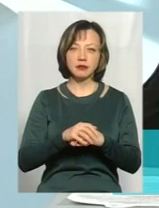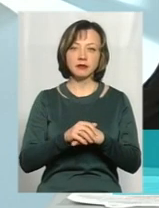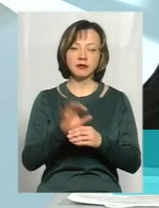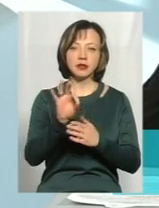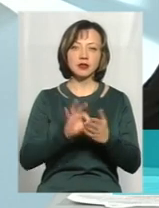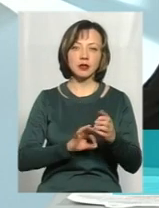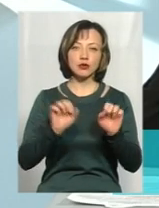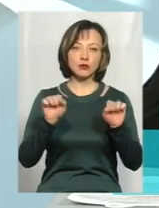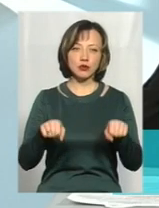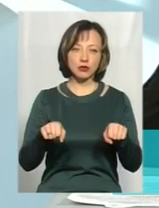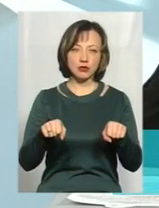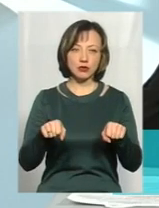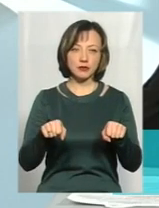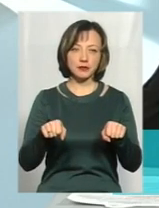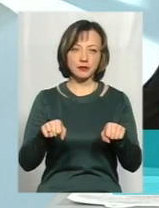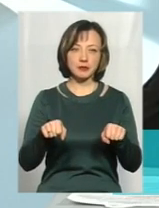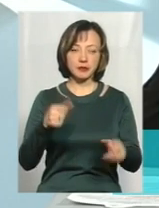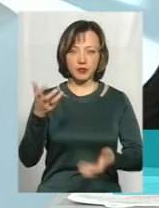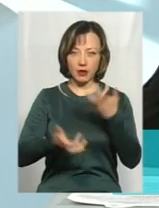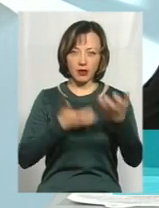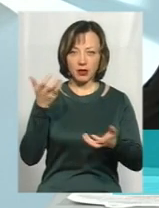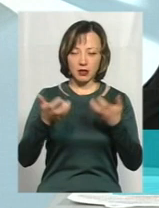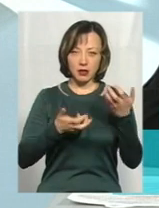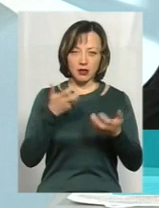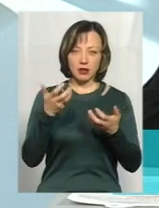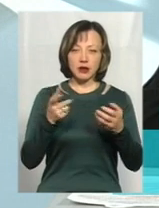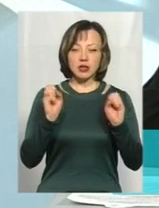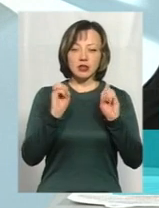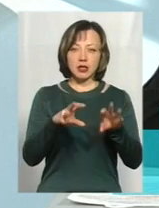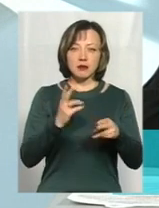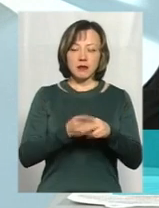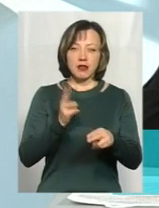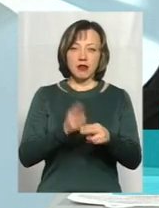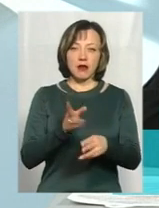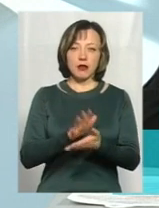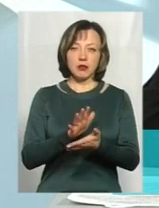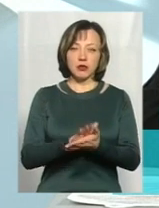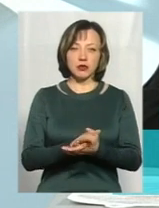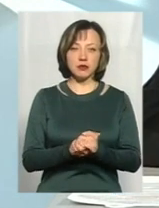зразу можуть розсобирати з метою здачі на металобрухт.